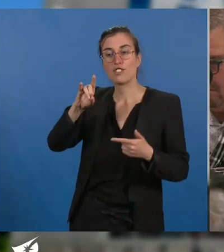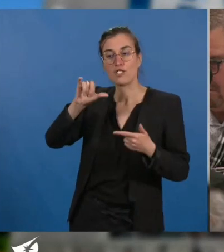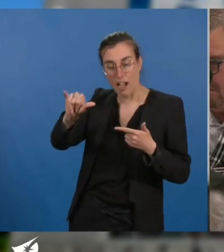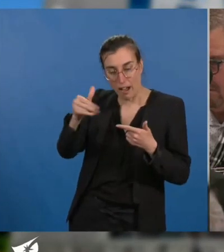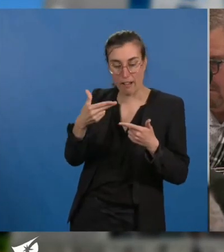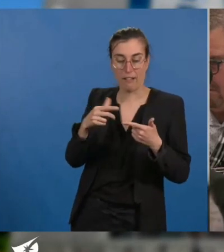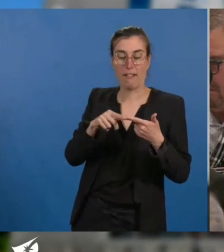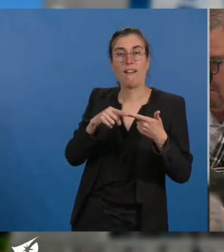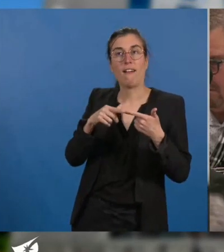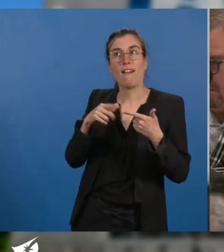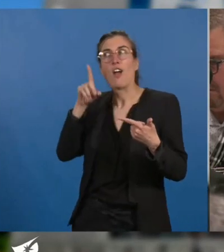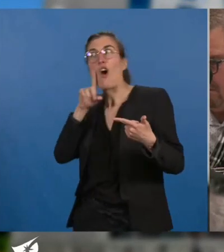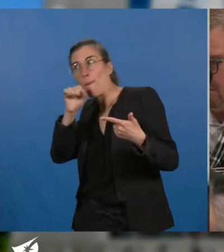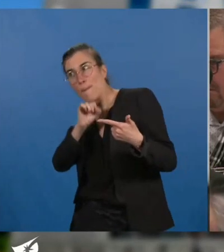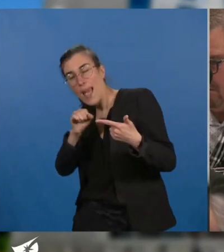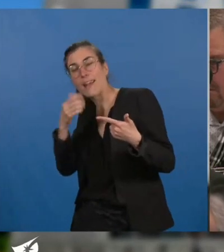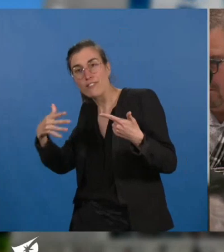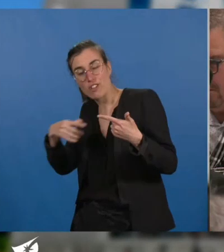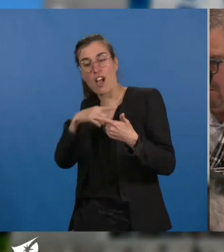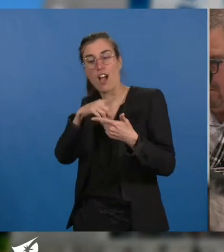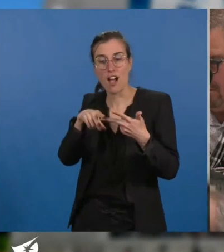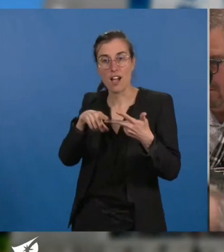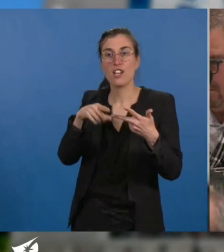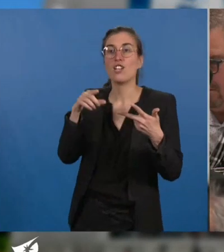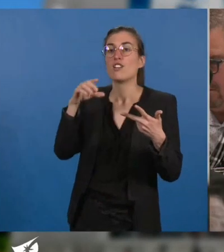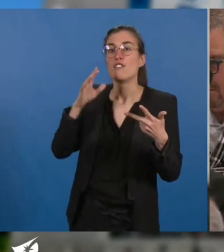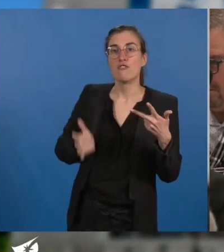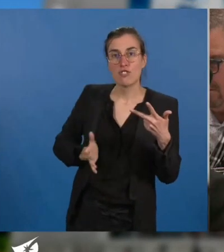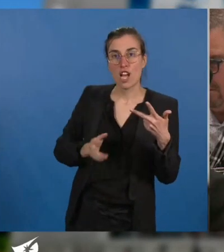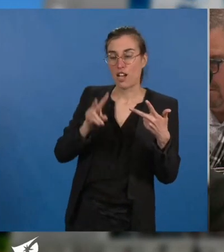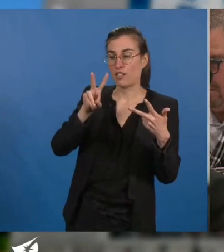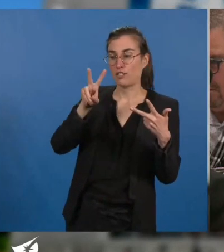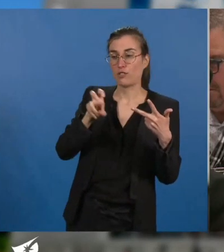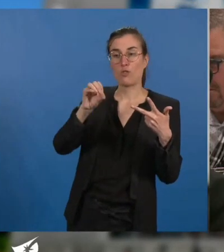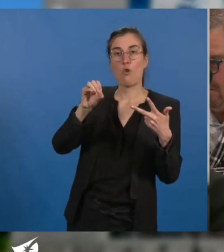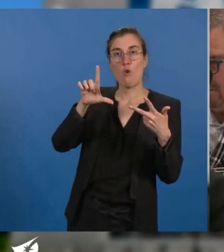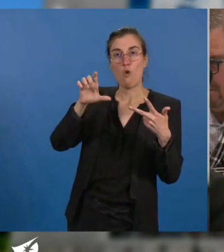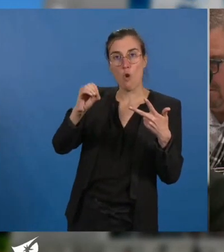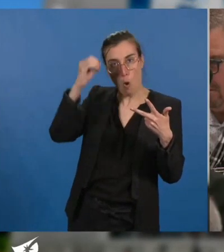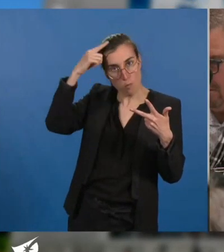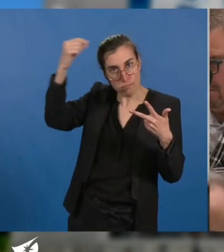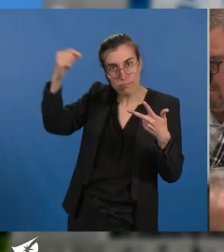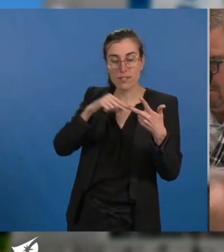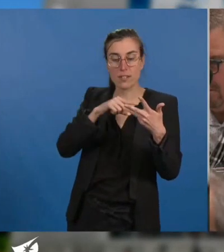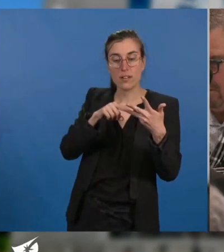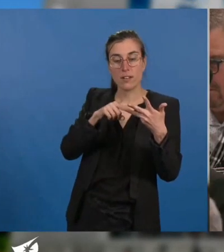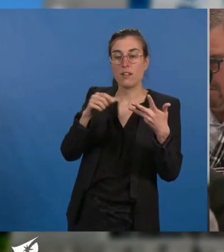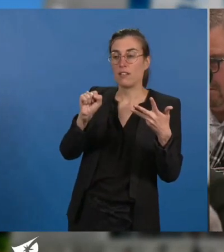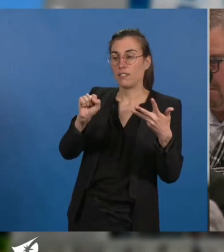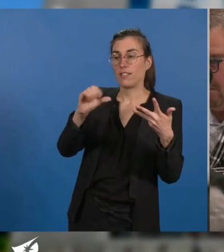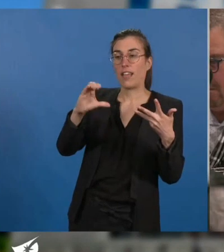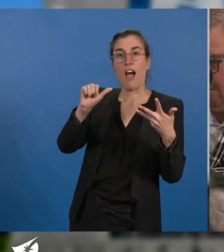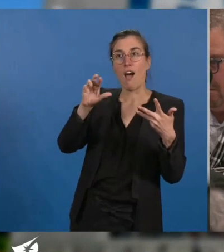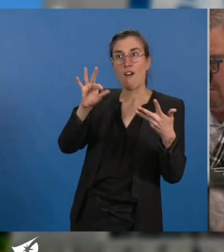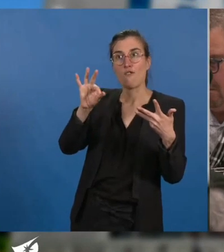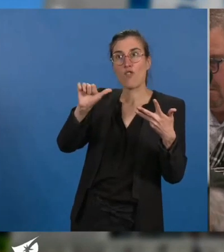chien El Xolo, le scaphandrier et de tous les autres géants, va